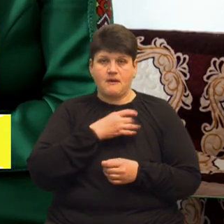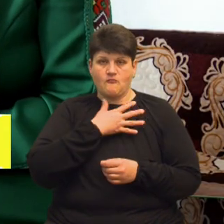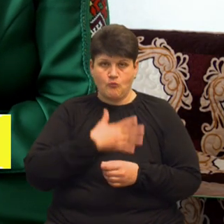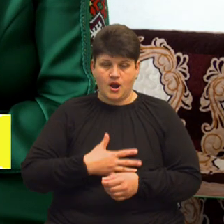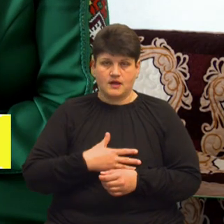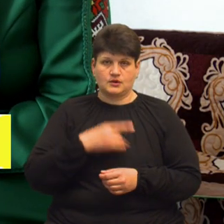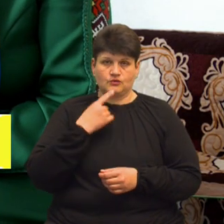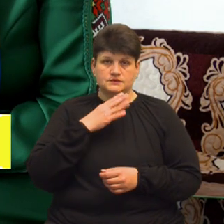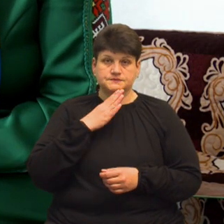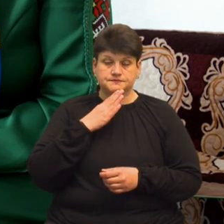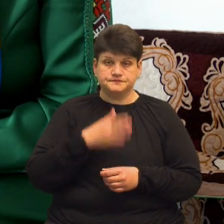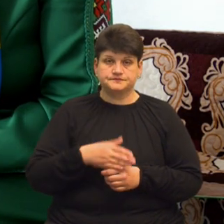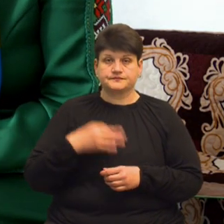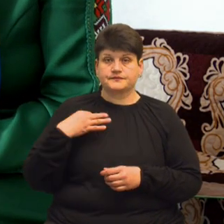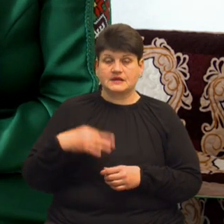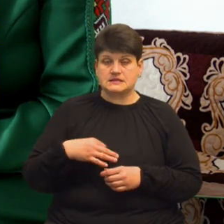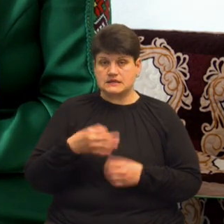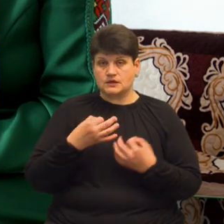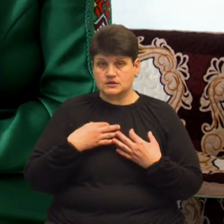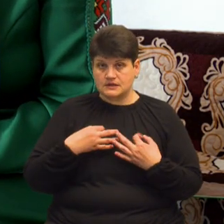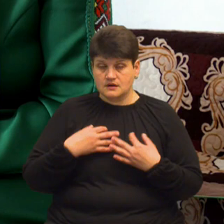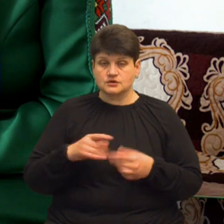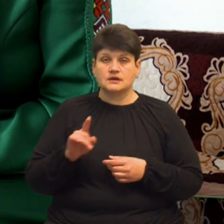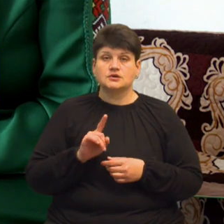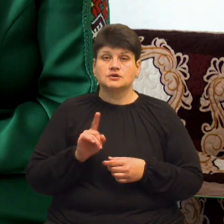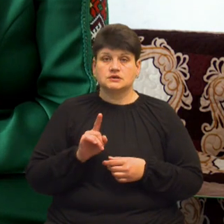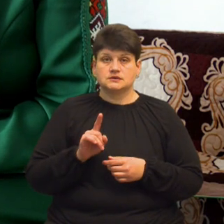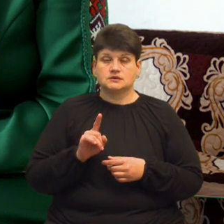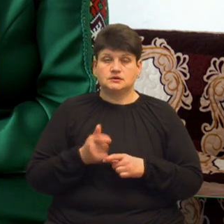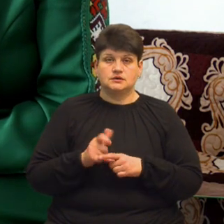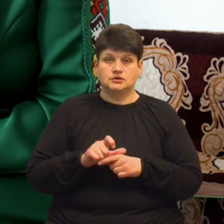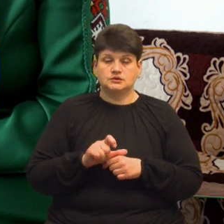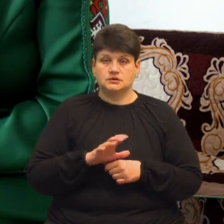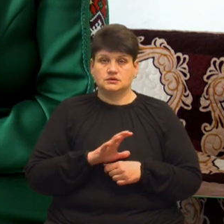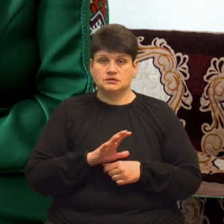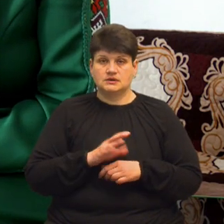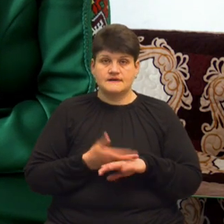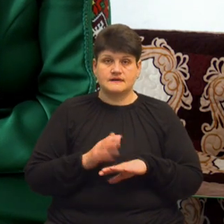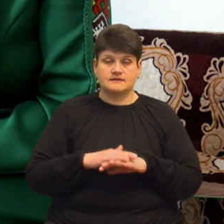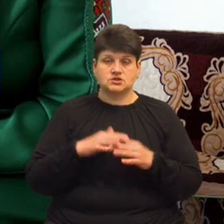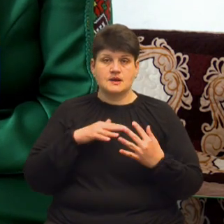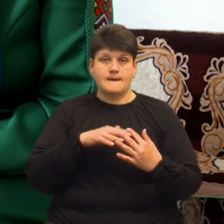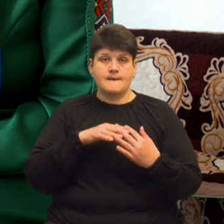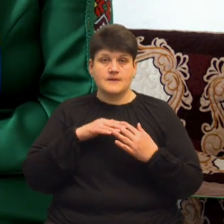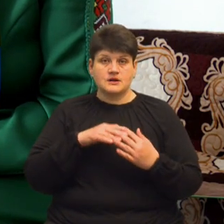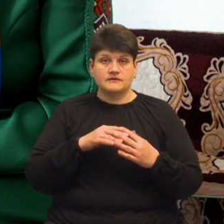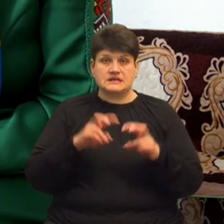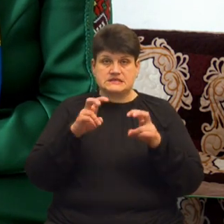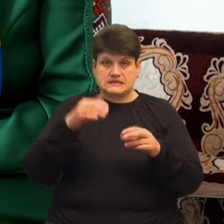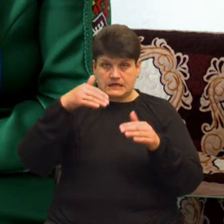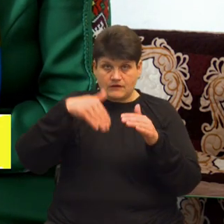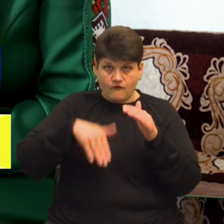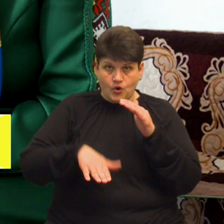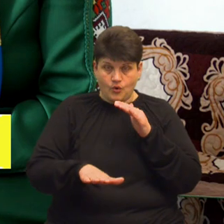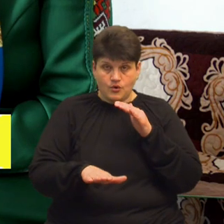жінка. Син розказував, що були тяжкі бої, і вони сиділи в окопах, і дуже